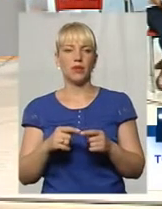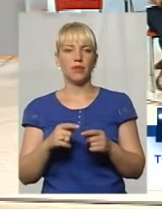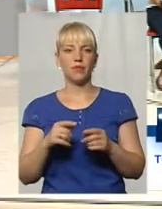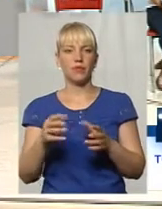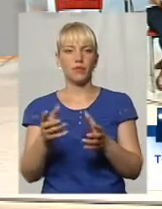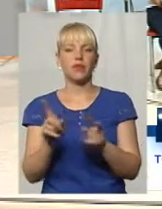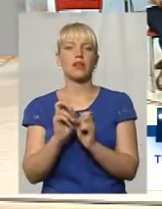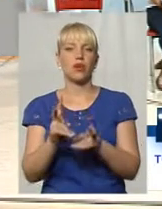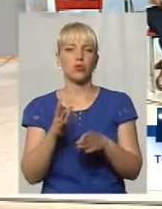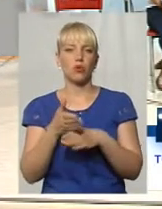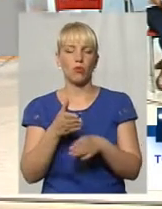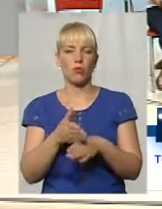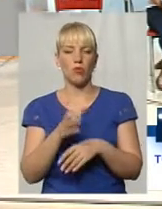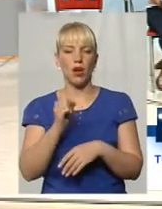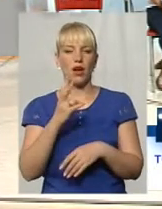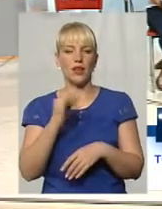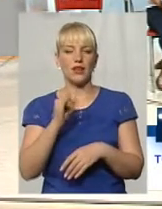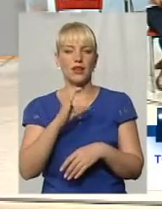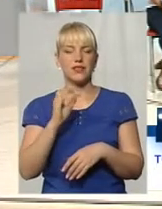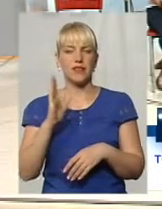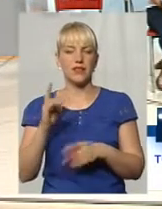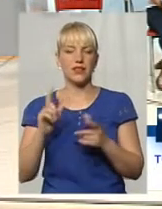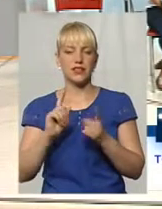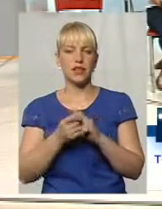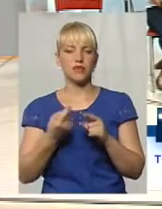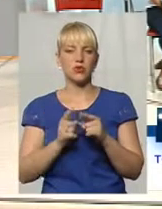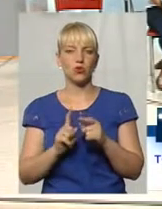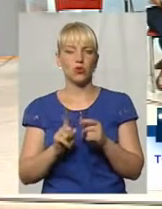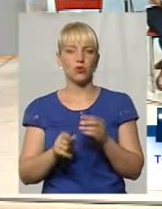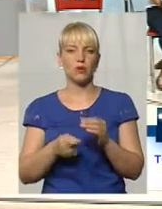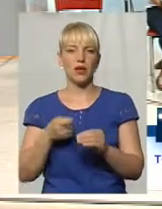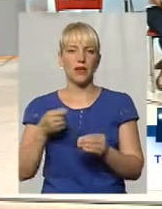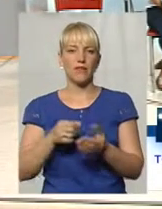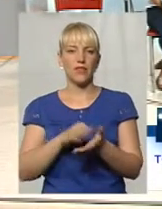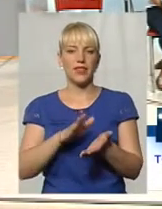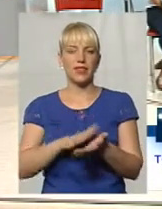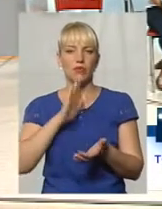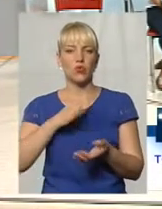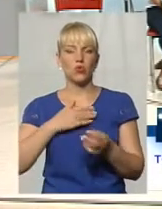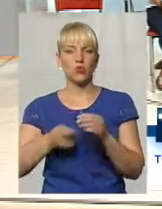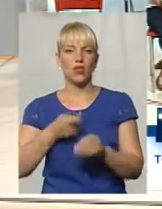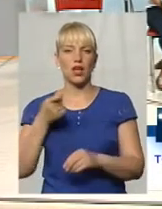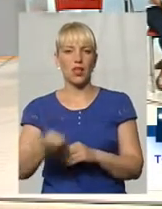Анісів, місто того, щоб внести мою заяву про злочини до